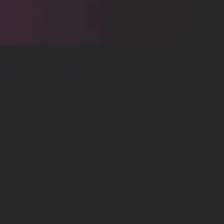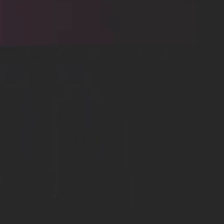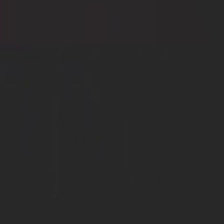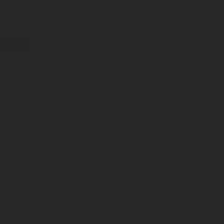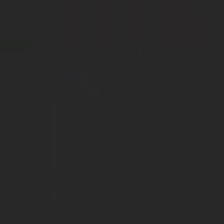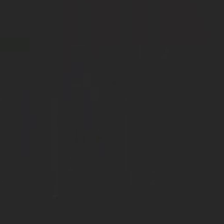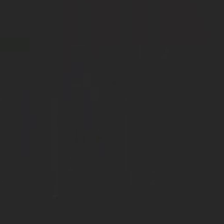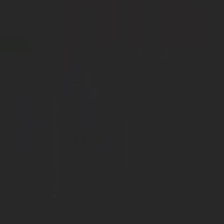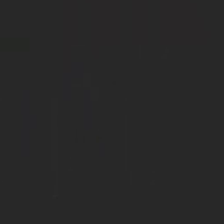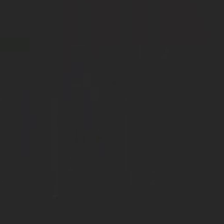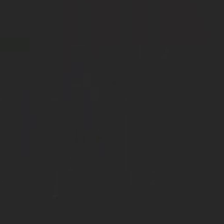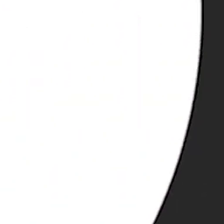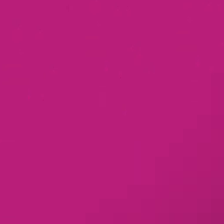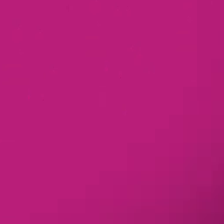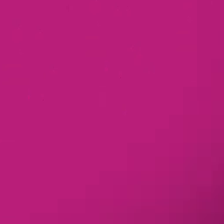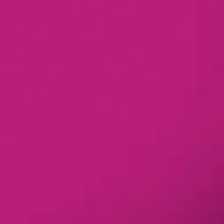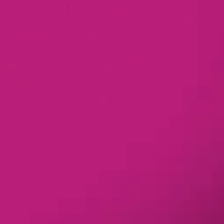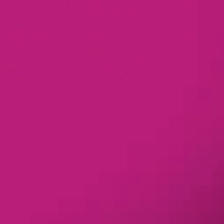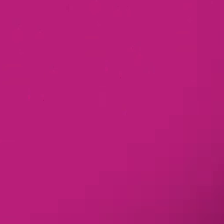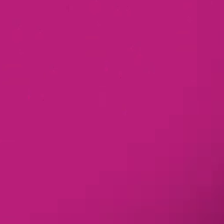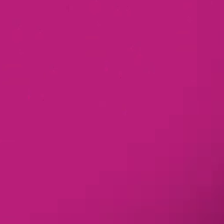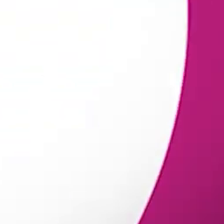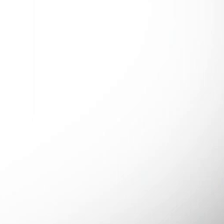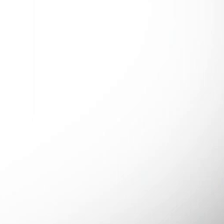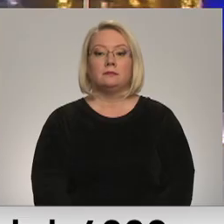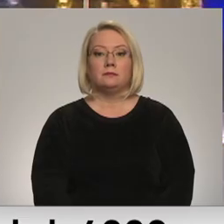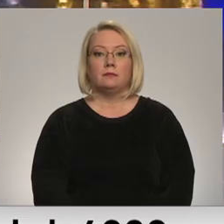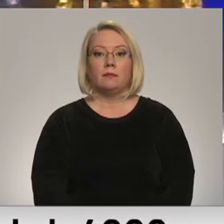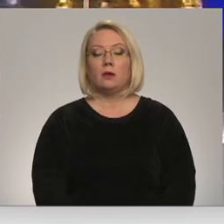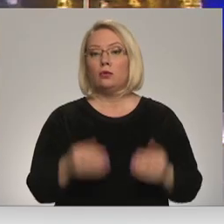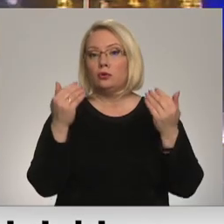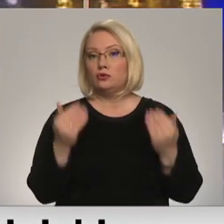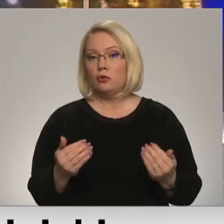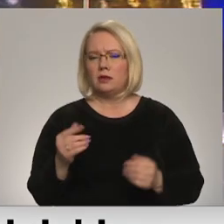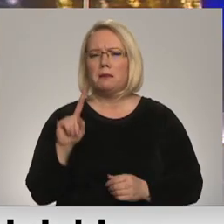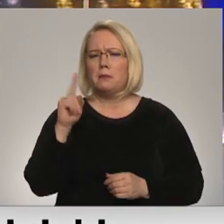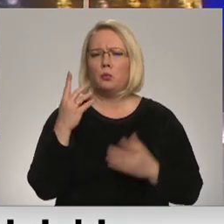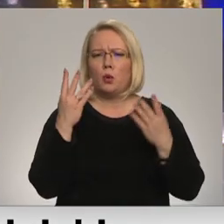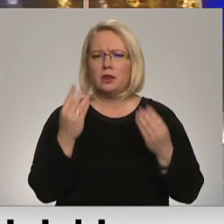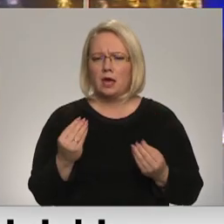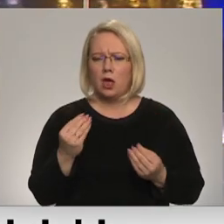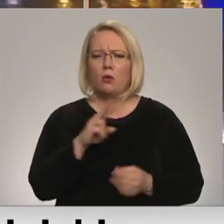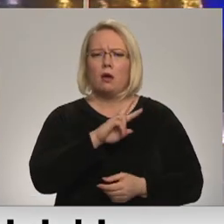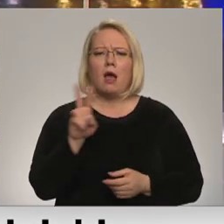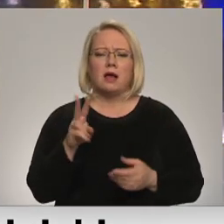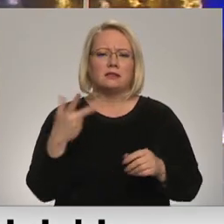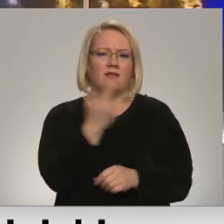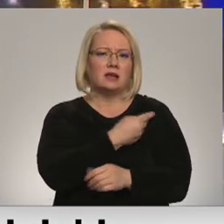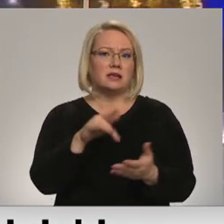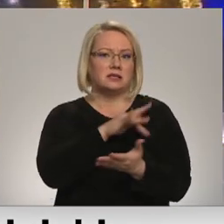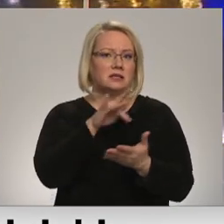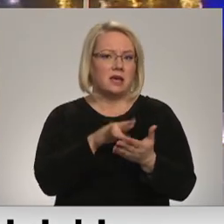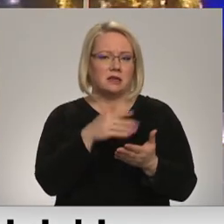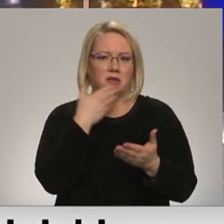Re! Viss ēters ir te! Un šodien pirmo dienu kāds vakcinācijas centrs nav